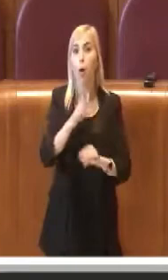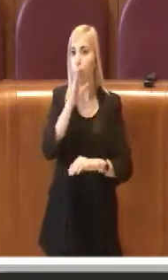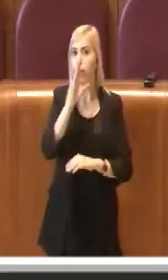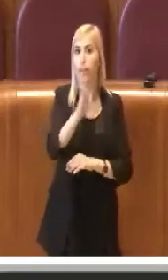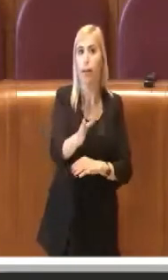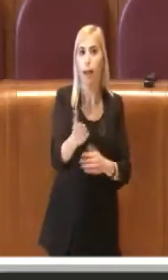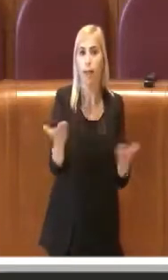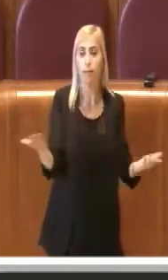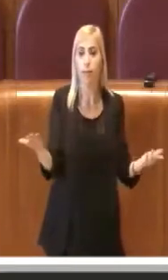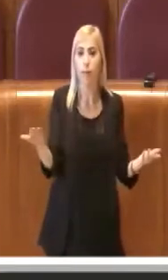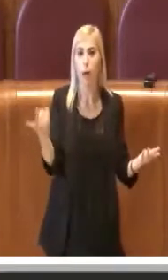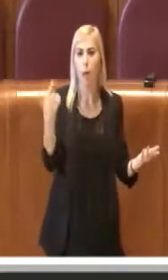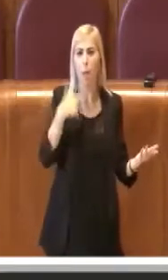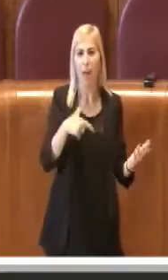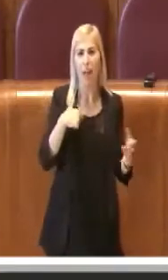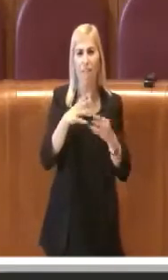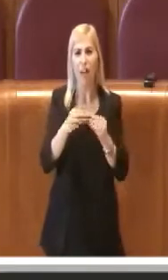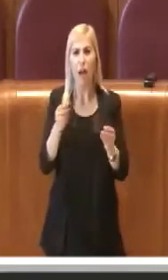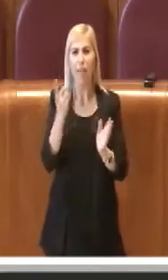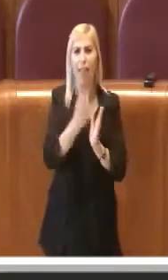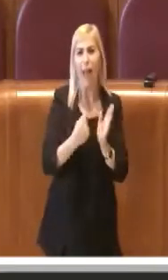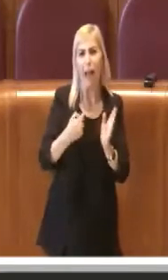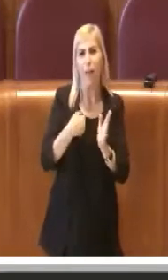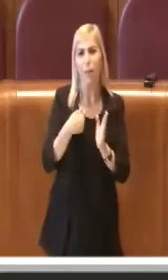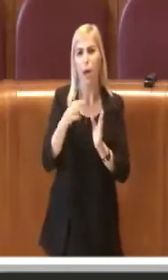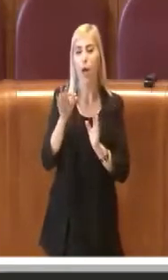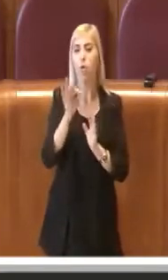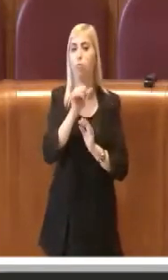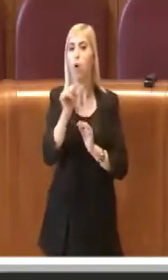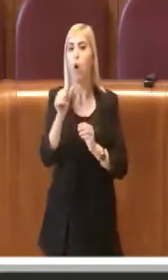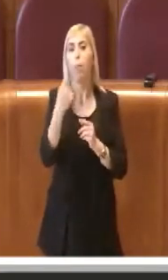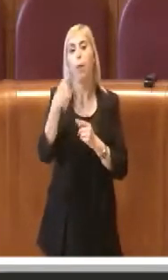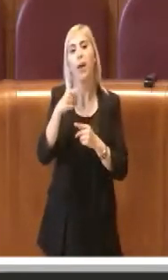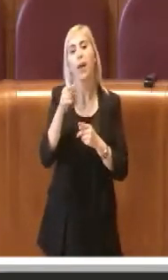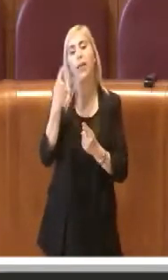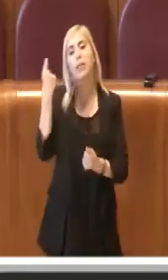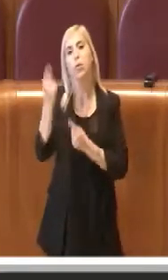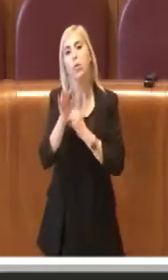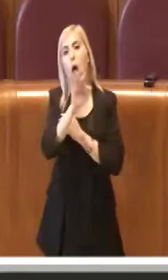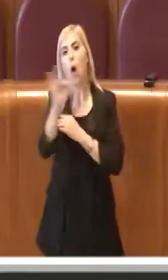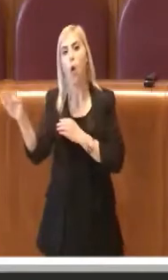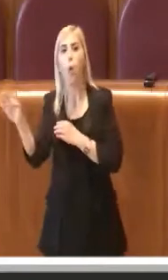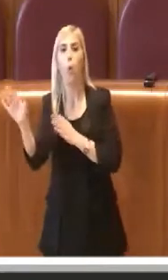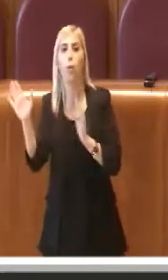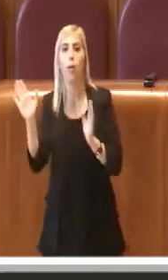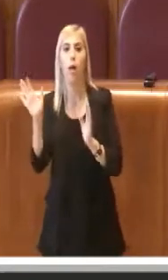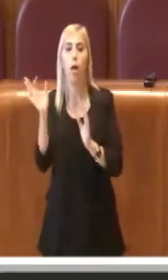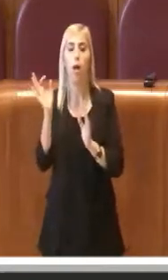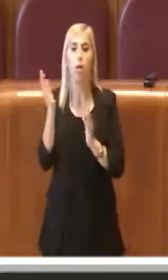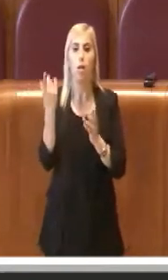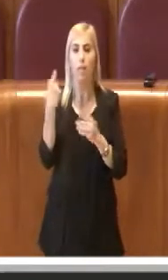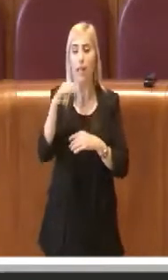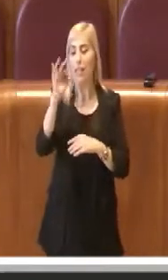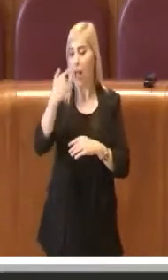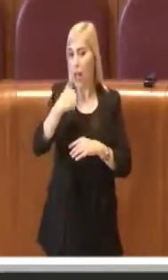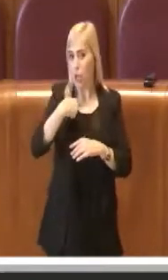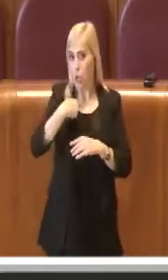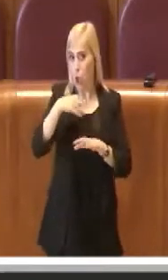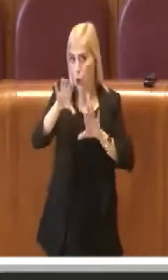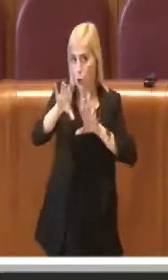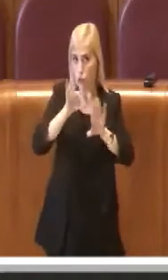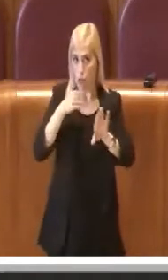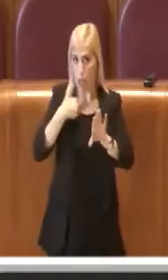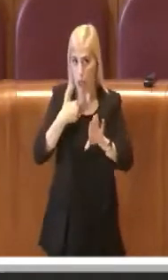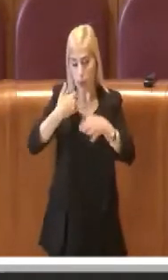alcuni casi, solo nel caso di opere con la conferenza dei servizi conclusa o in corso? Se io decido che